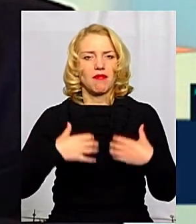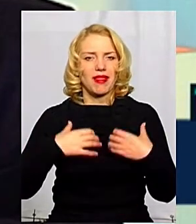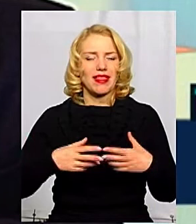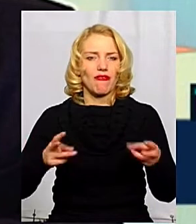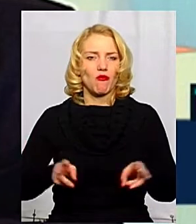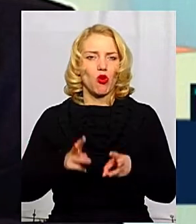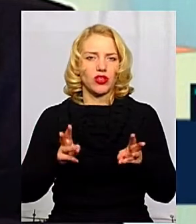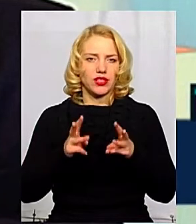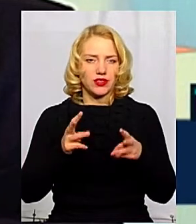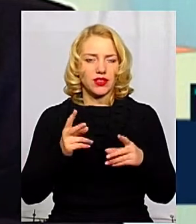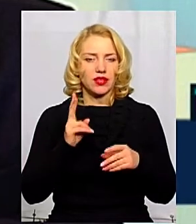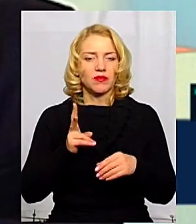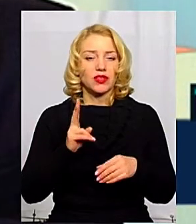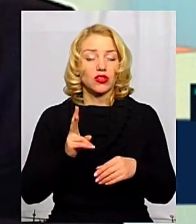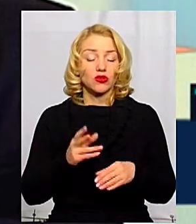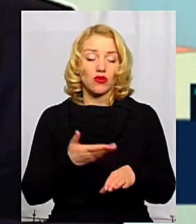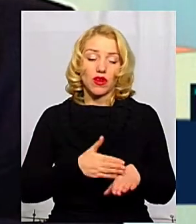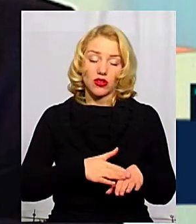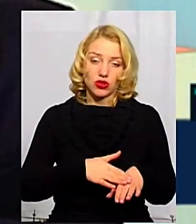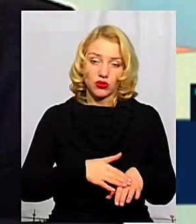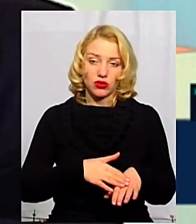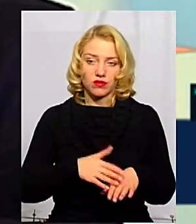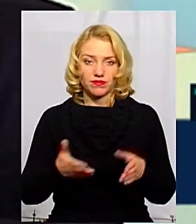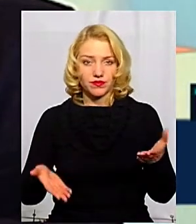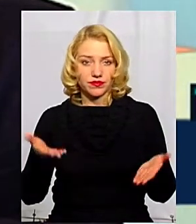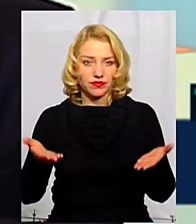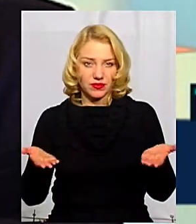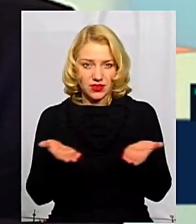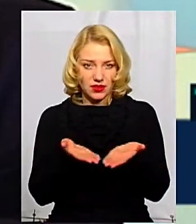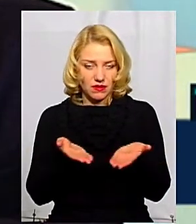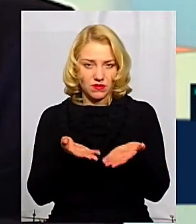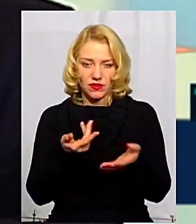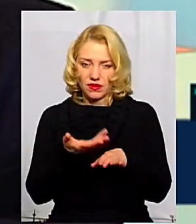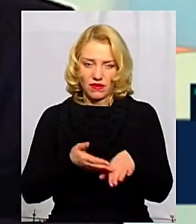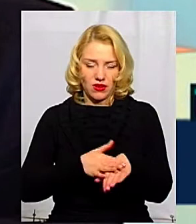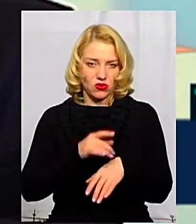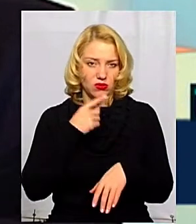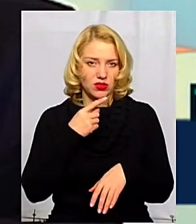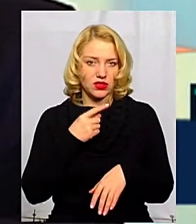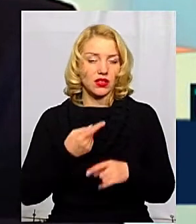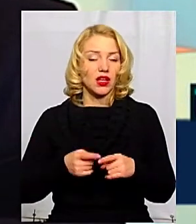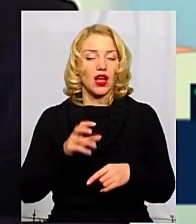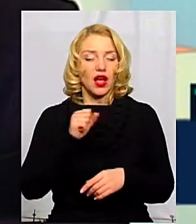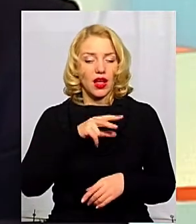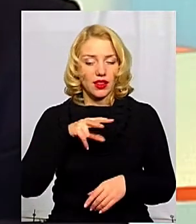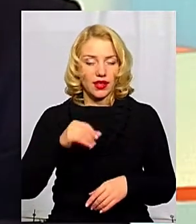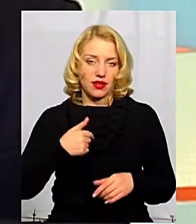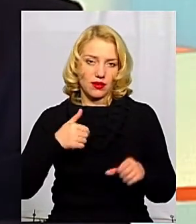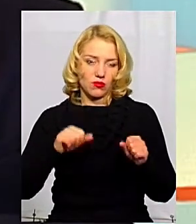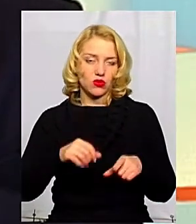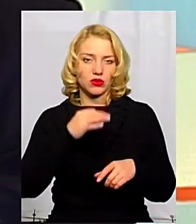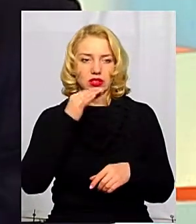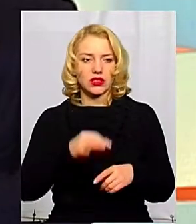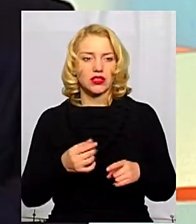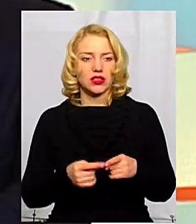тому, хто хворіє важче, діти чи дорослі, сказати важко, але я можу сказати, що в даному